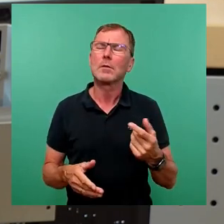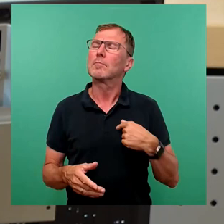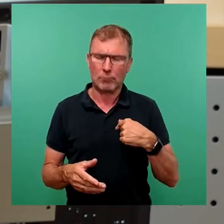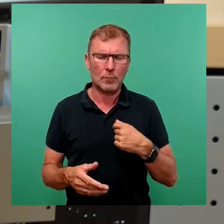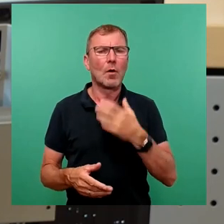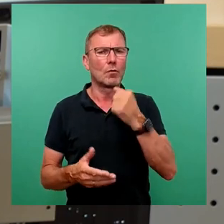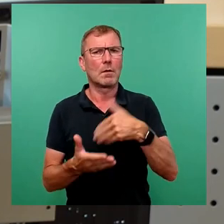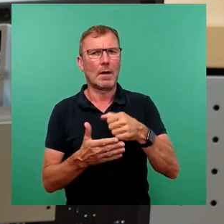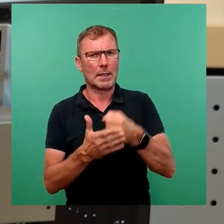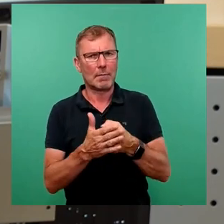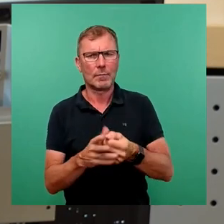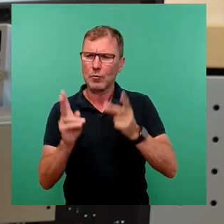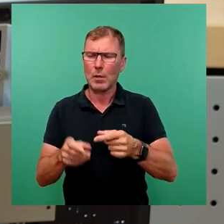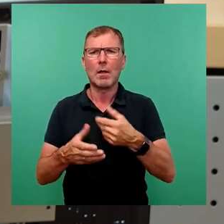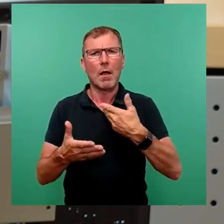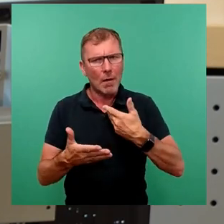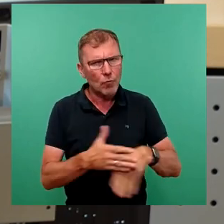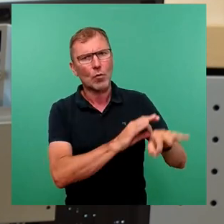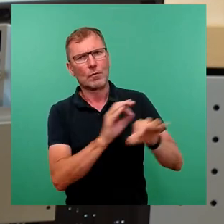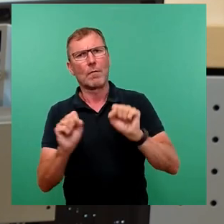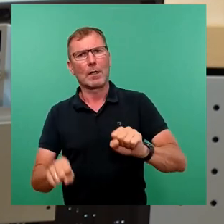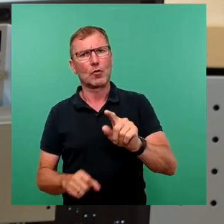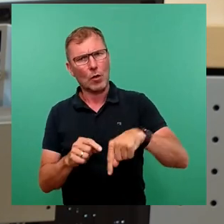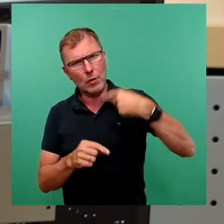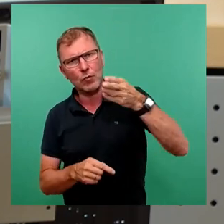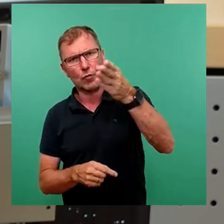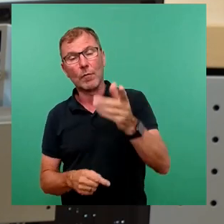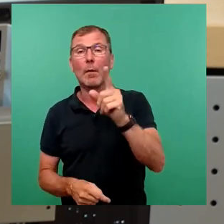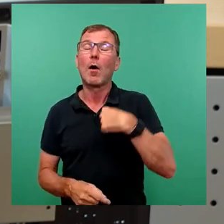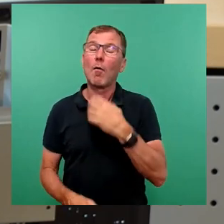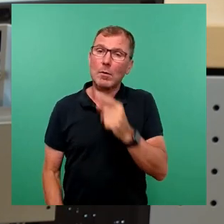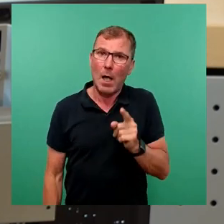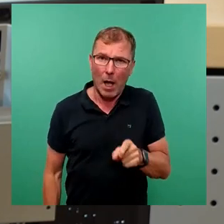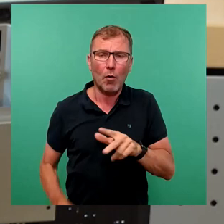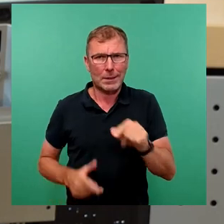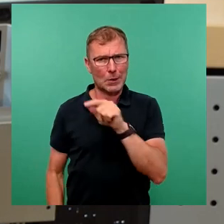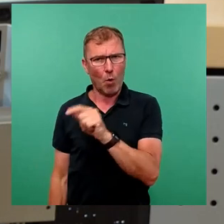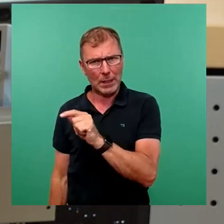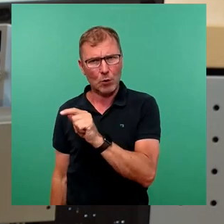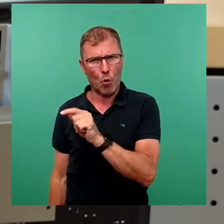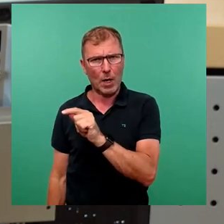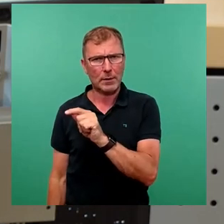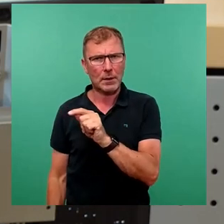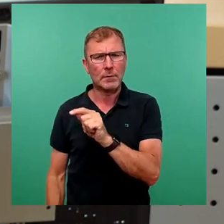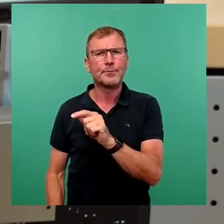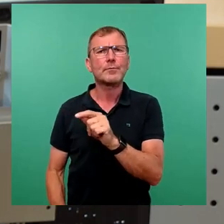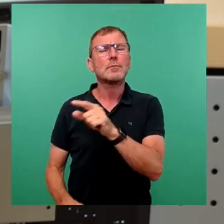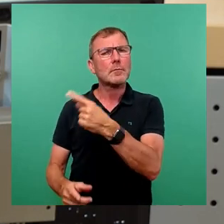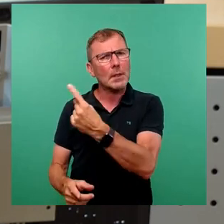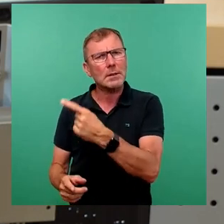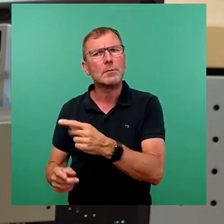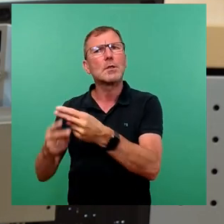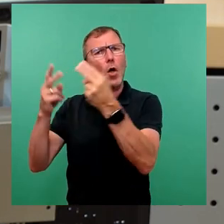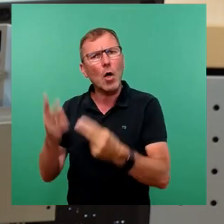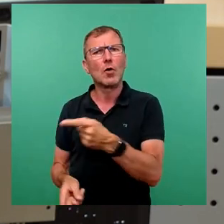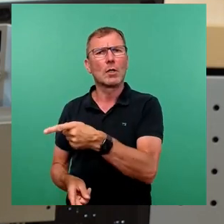dass diese Feste wieder stattfinden können. Aber wir wollen auch, dass die Organisatoren mit dazu beitragen, ihre Konzepte